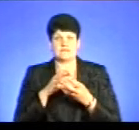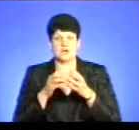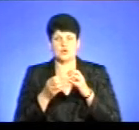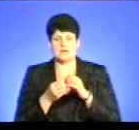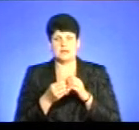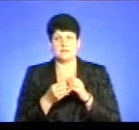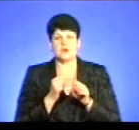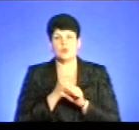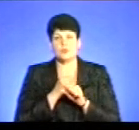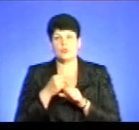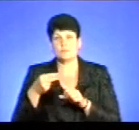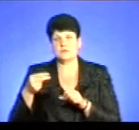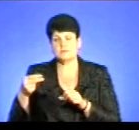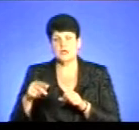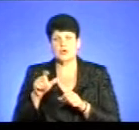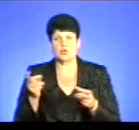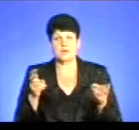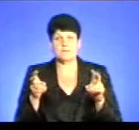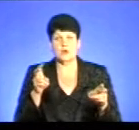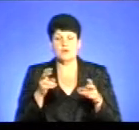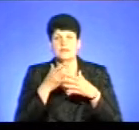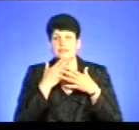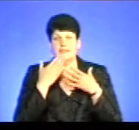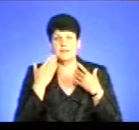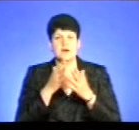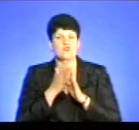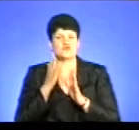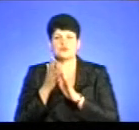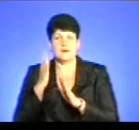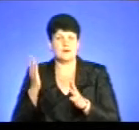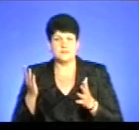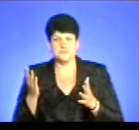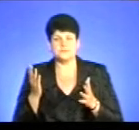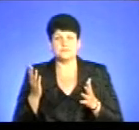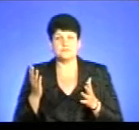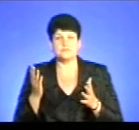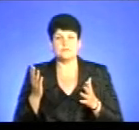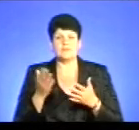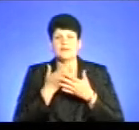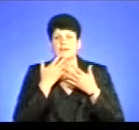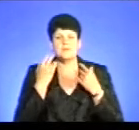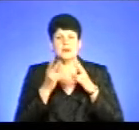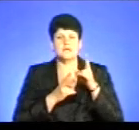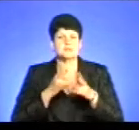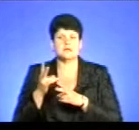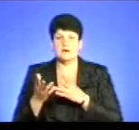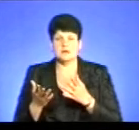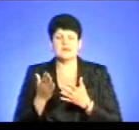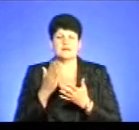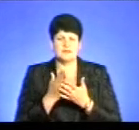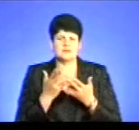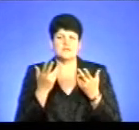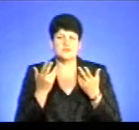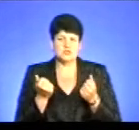Ми проводимо підписання, і люди приходять. Немає ажіотажу, немає черг, немає скарг. Є, звичайно,